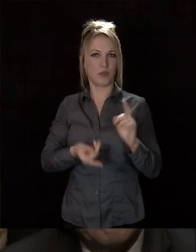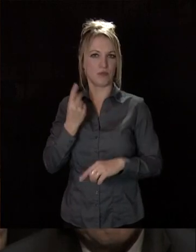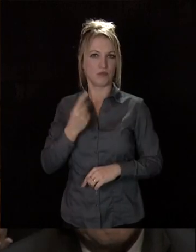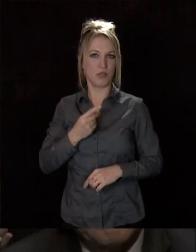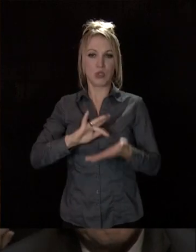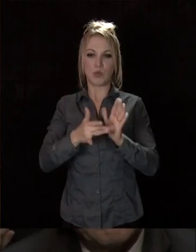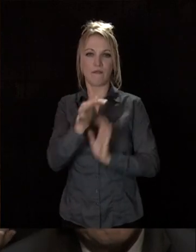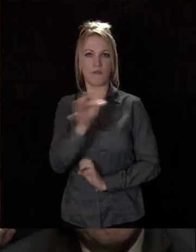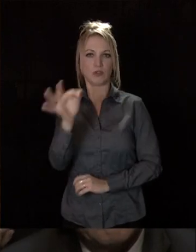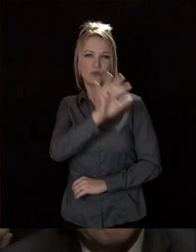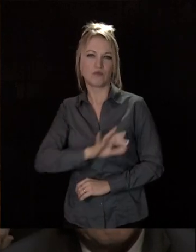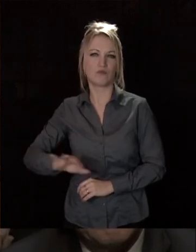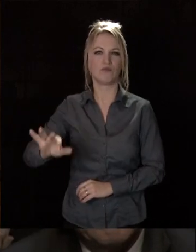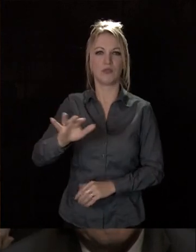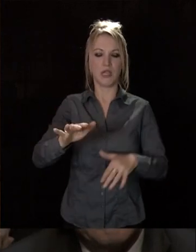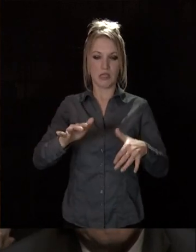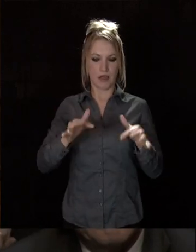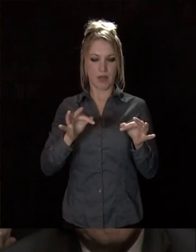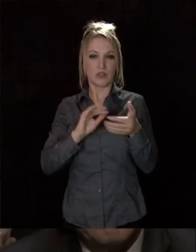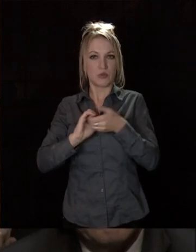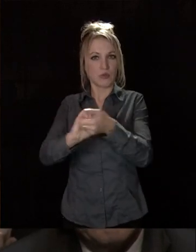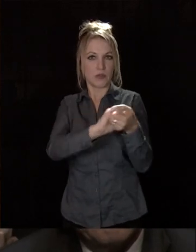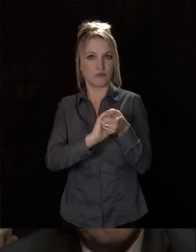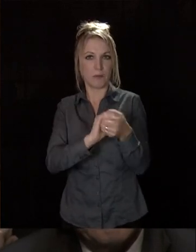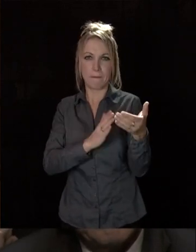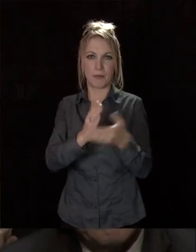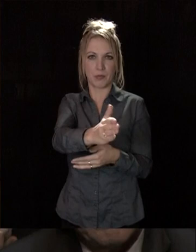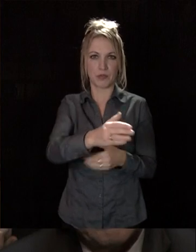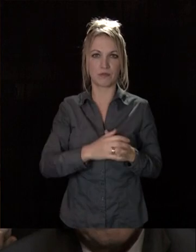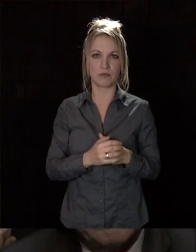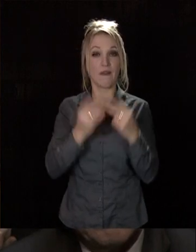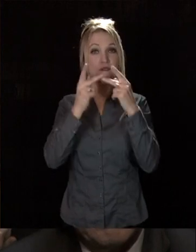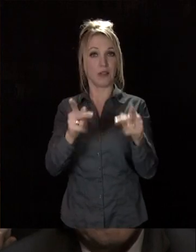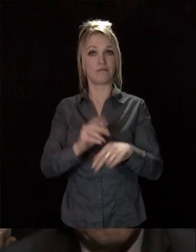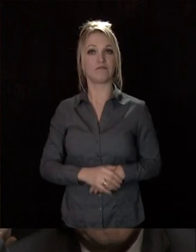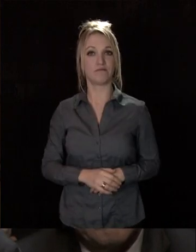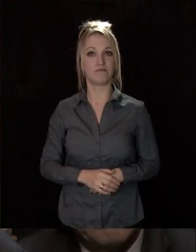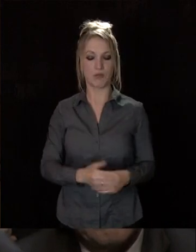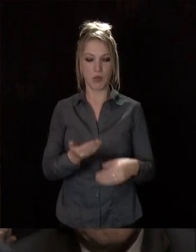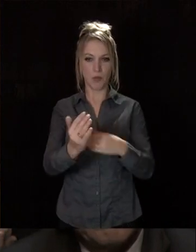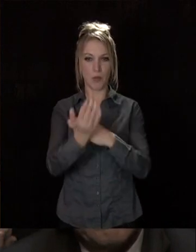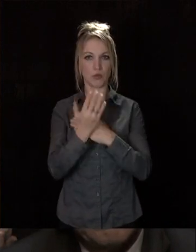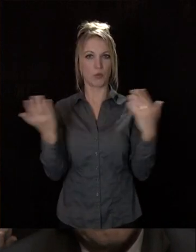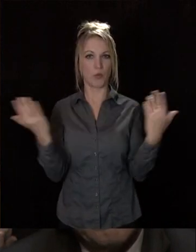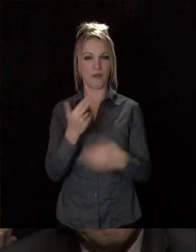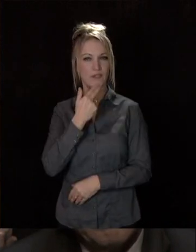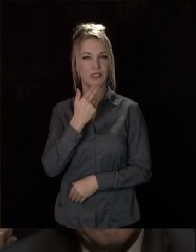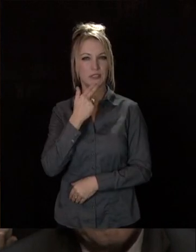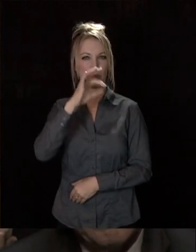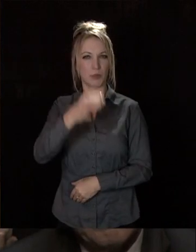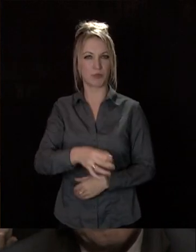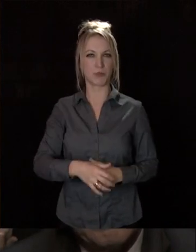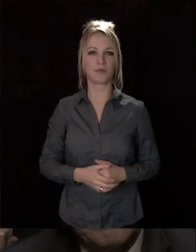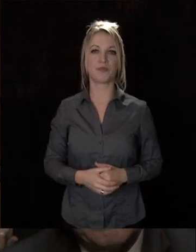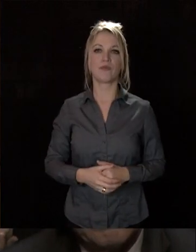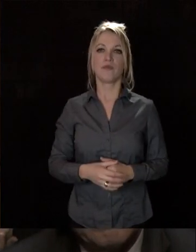Partout en France, cet espace de solidarité et de projet, la commune, a démontré son efficacité et s'il peut être